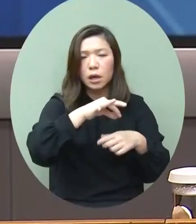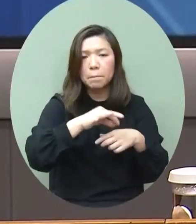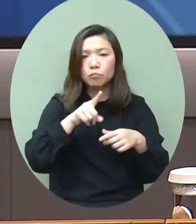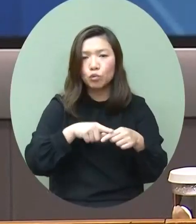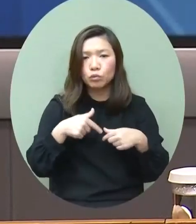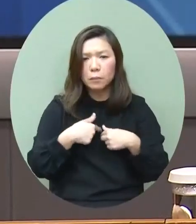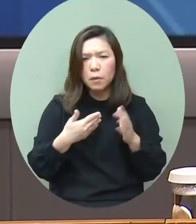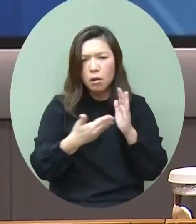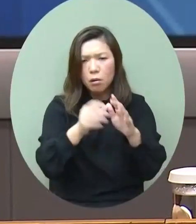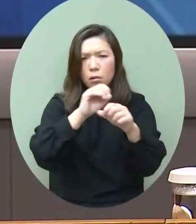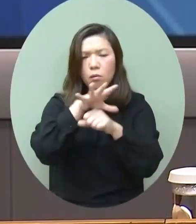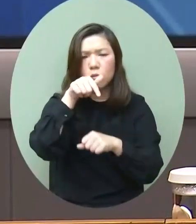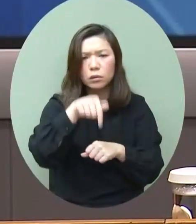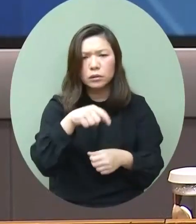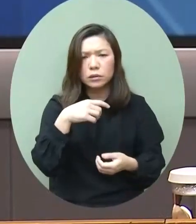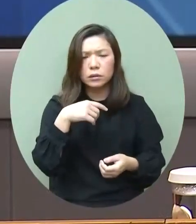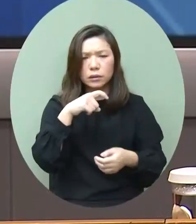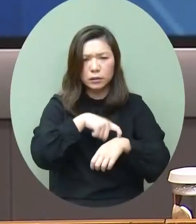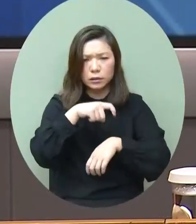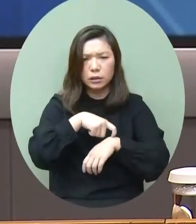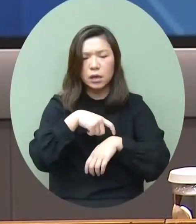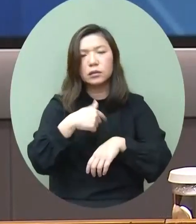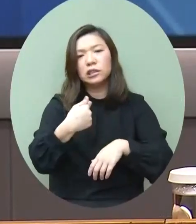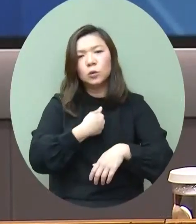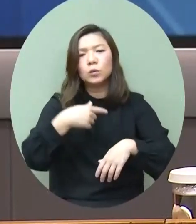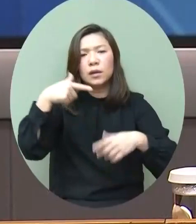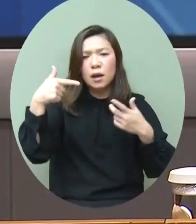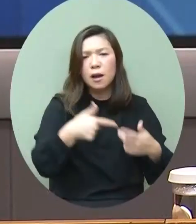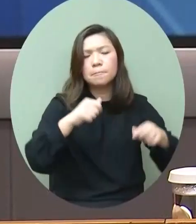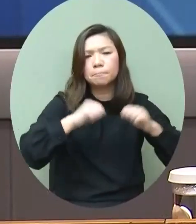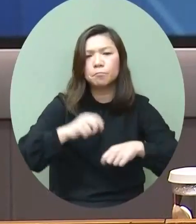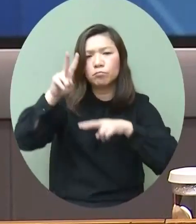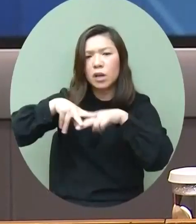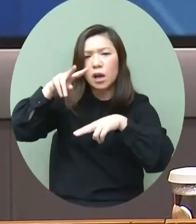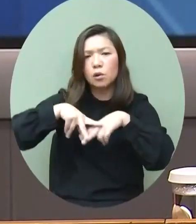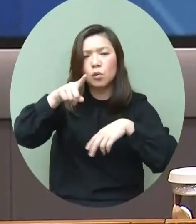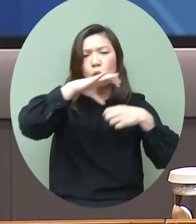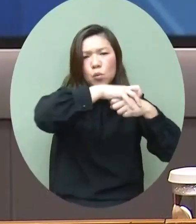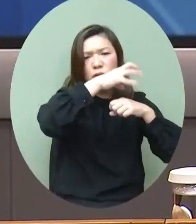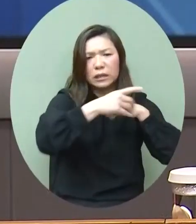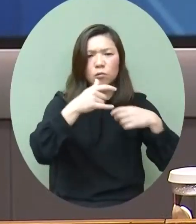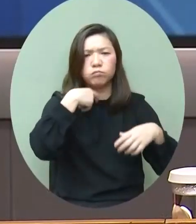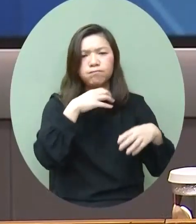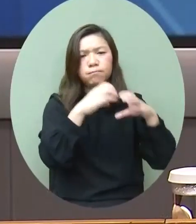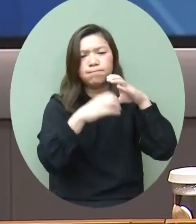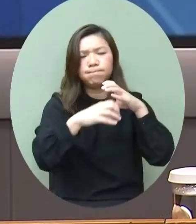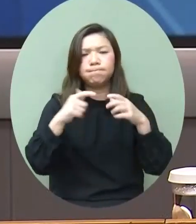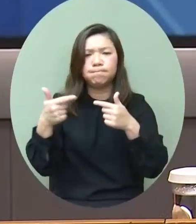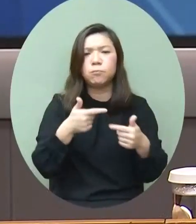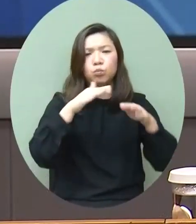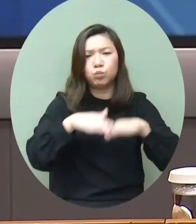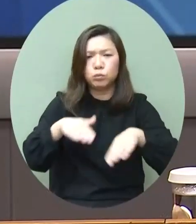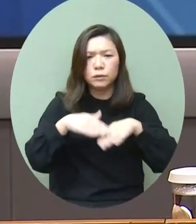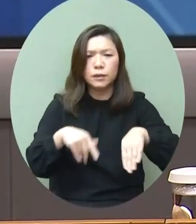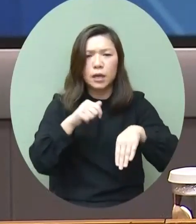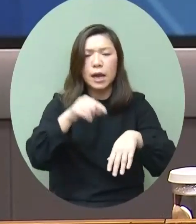抗擊疫情之下我們都需要致力維護和恢復和內地和國際市場的聯繫和穩定我們的